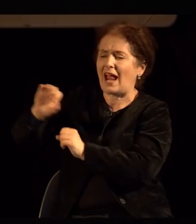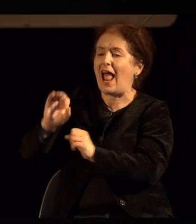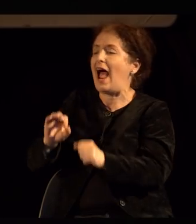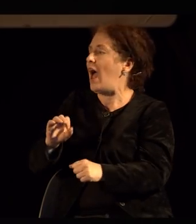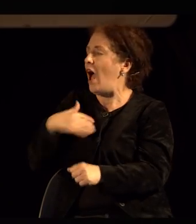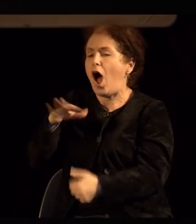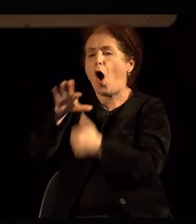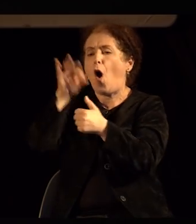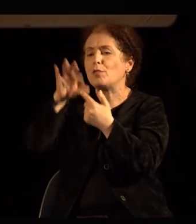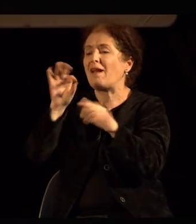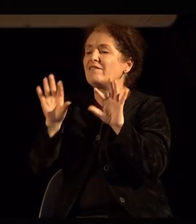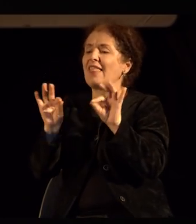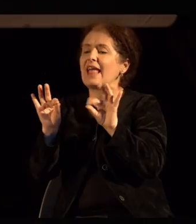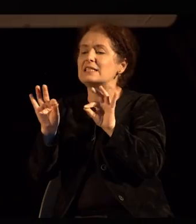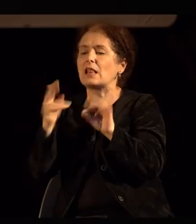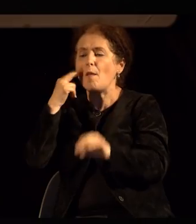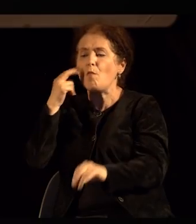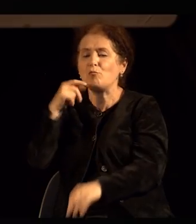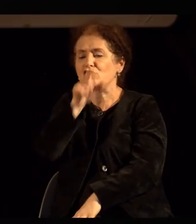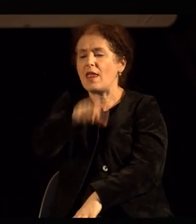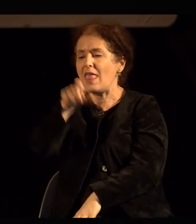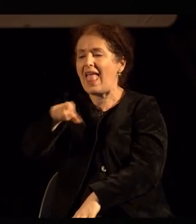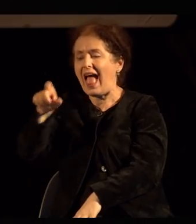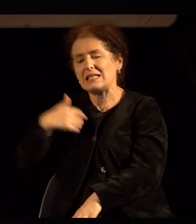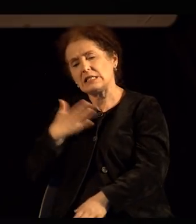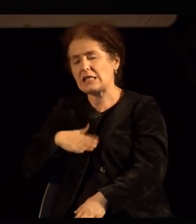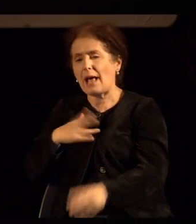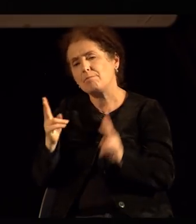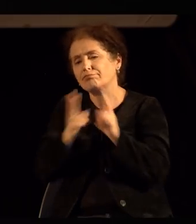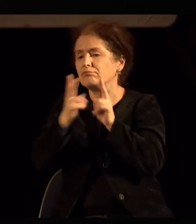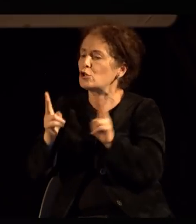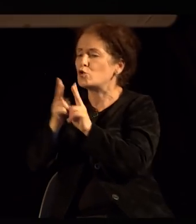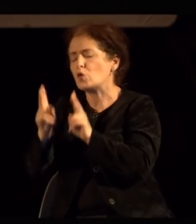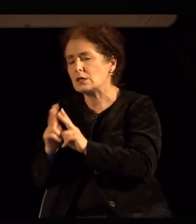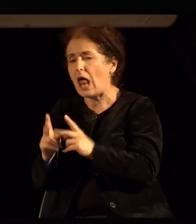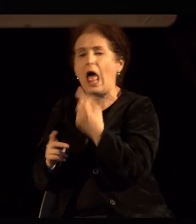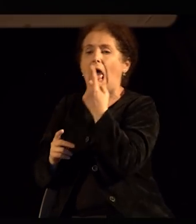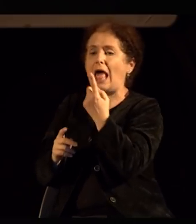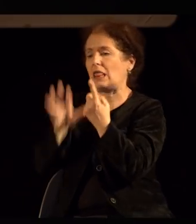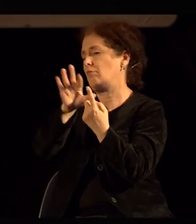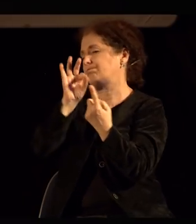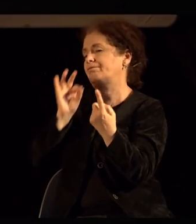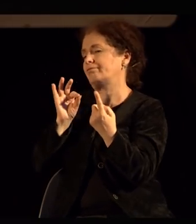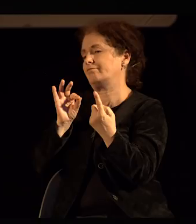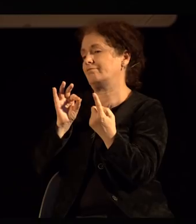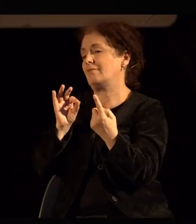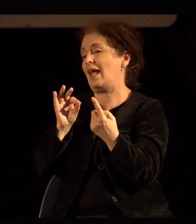одбрав 10 момци со кои што ки излезам на состанок и еден од неф да биде винарот, нели.